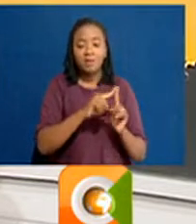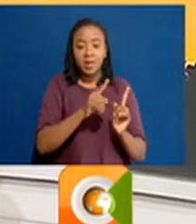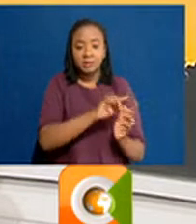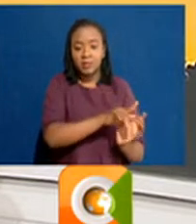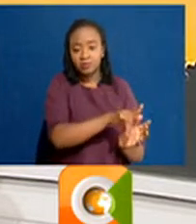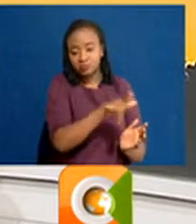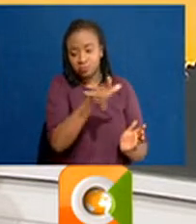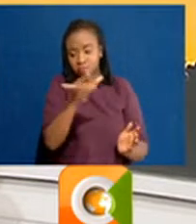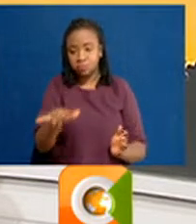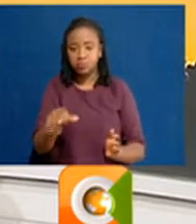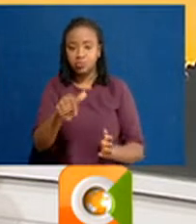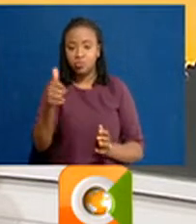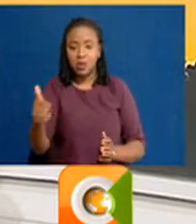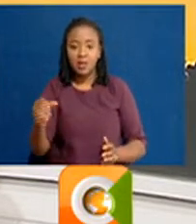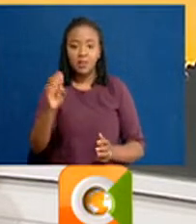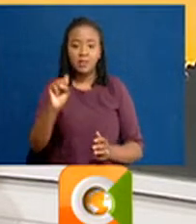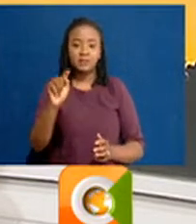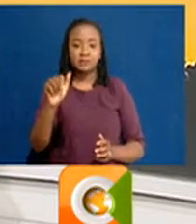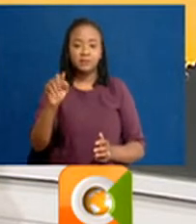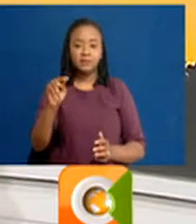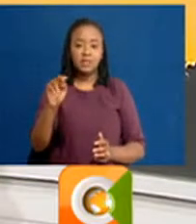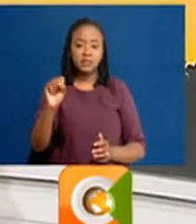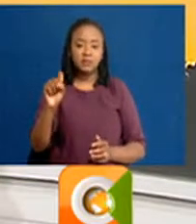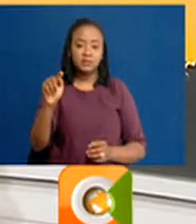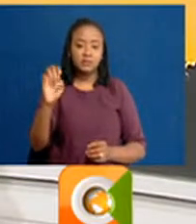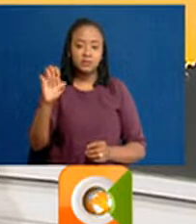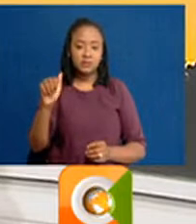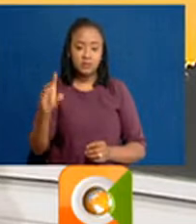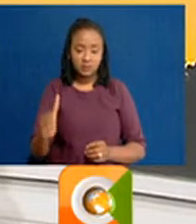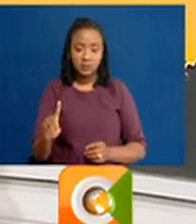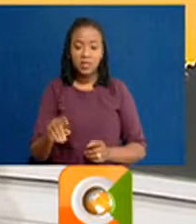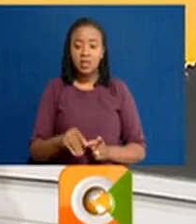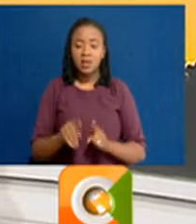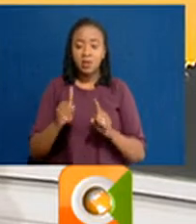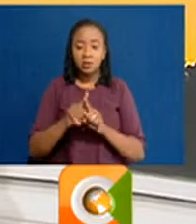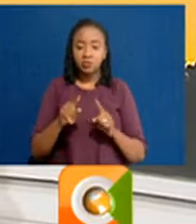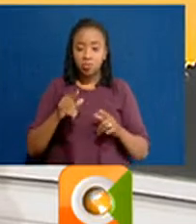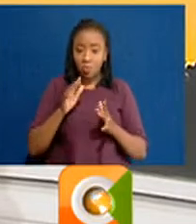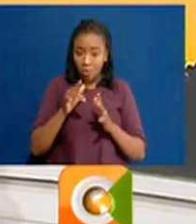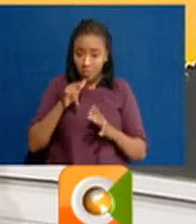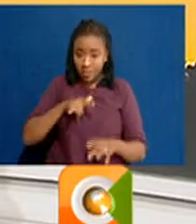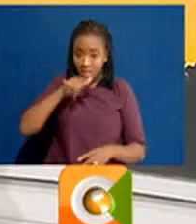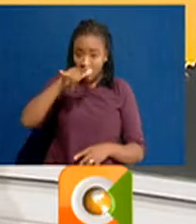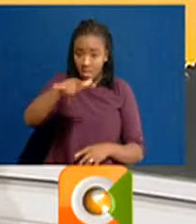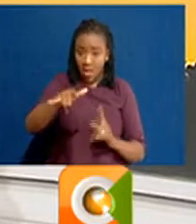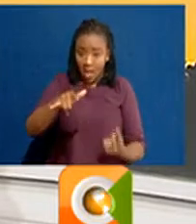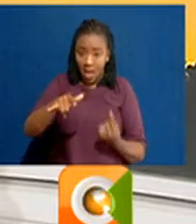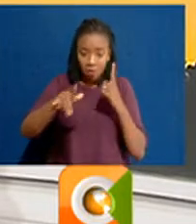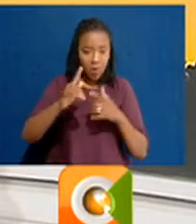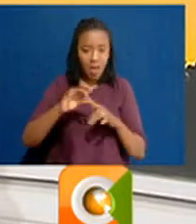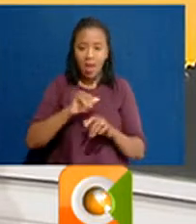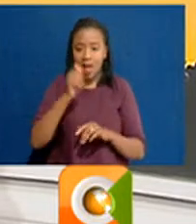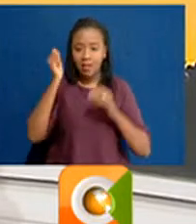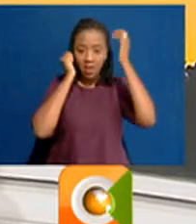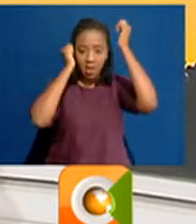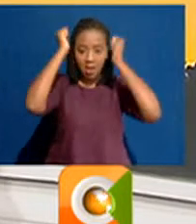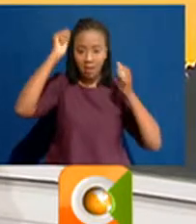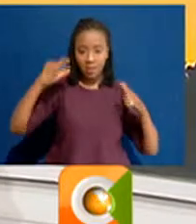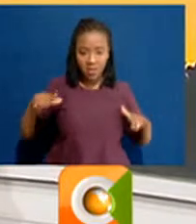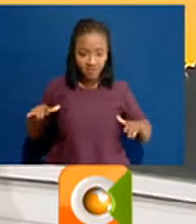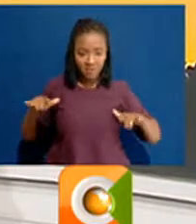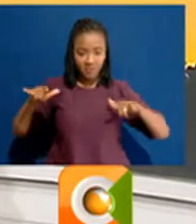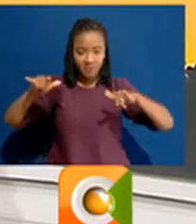uwanja wa ndege wa Stansted na kutua huko na iliweza kusindikizwa na ndege ya kivita ya wingereza marufu RF amokipenda